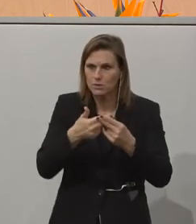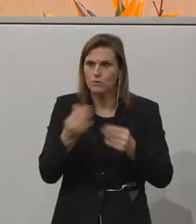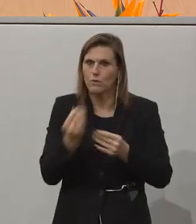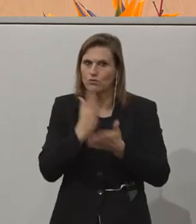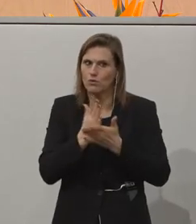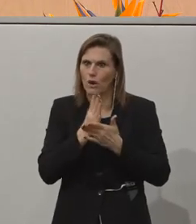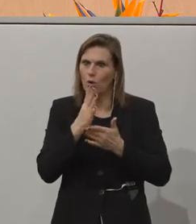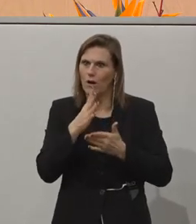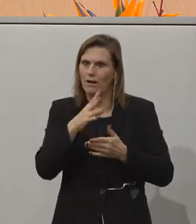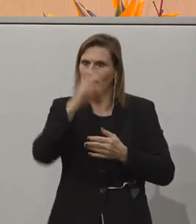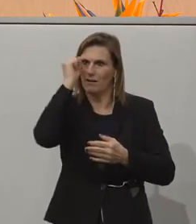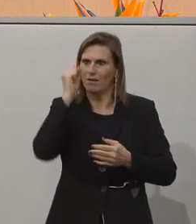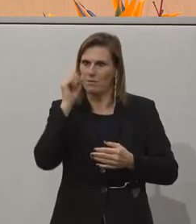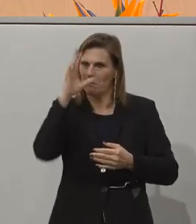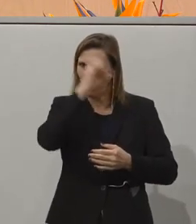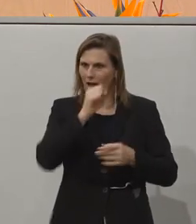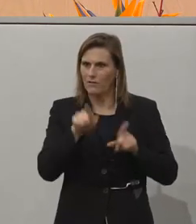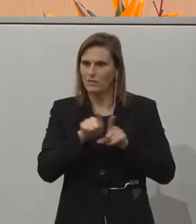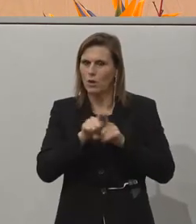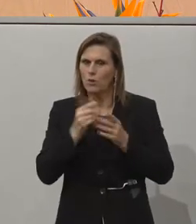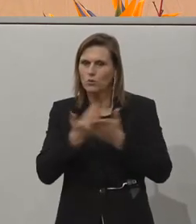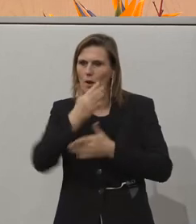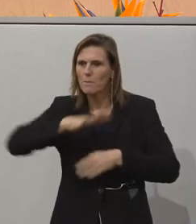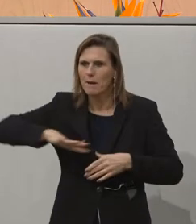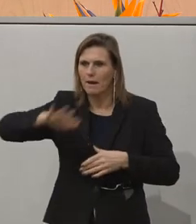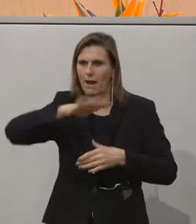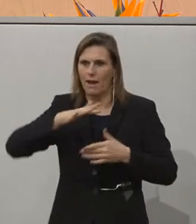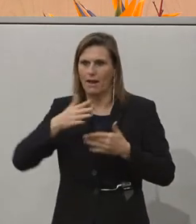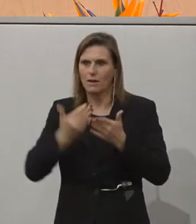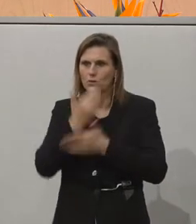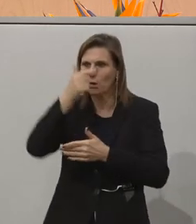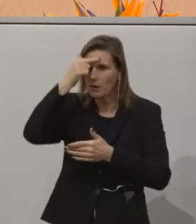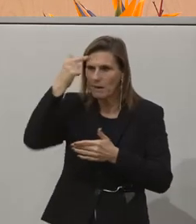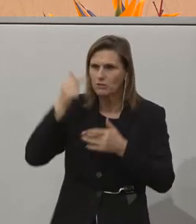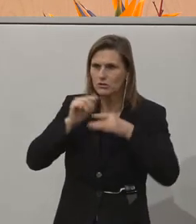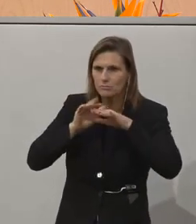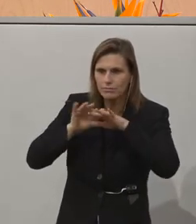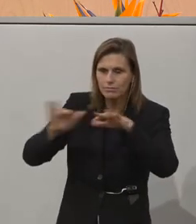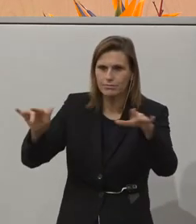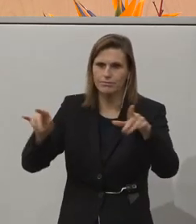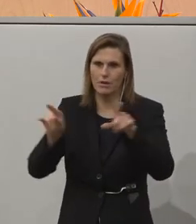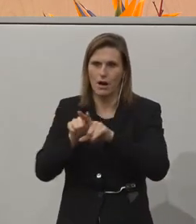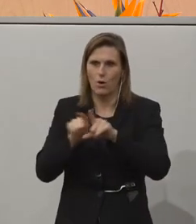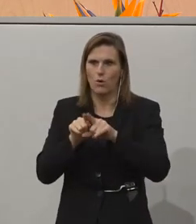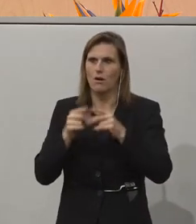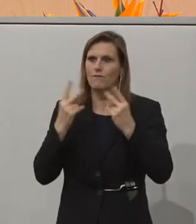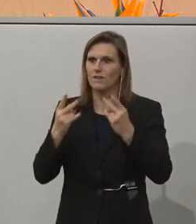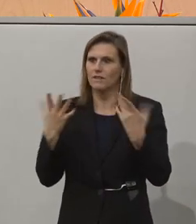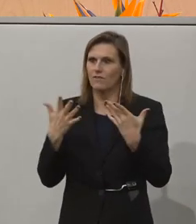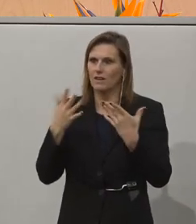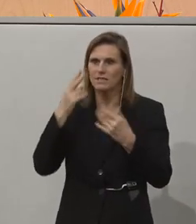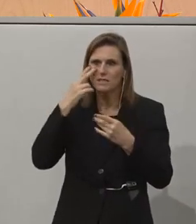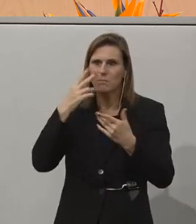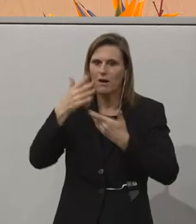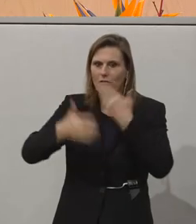dass es dadurch möglich ist, neue Bereiche zu erreichen, neue Menschen zu erreichen, sondern auch, dass man sieht, dass damit